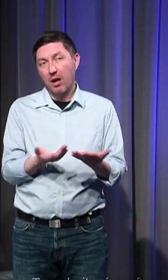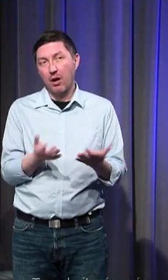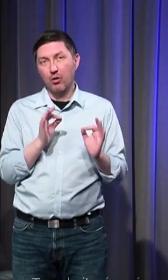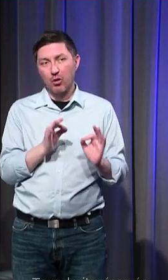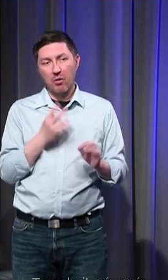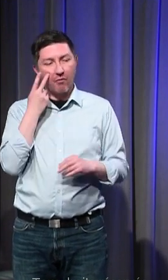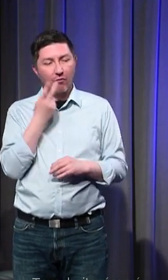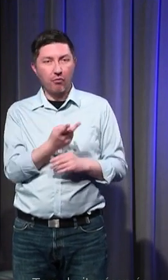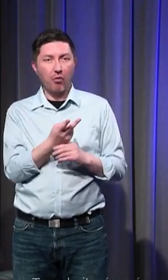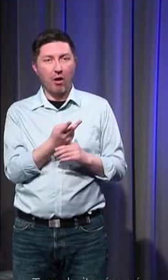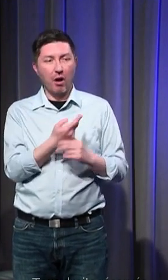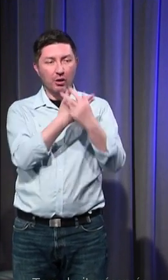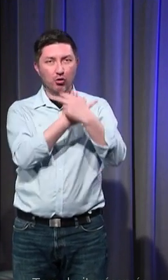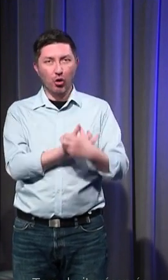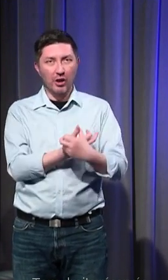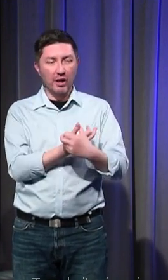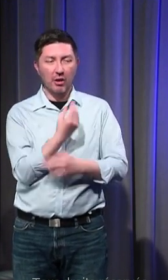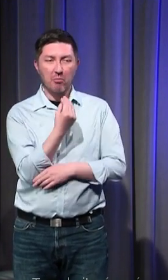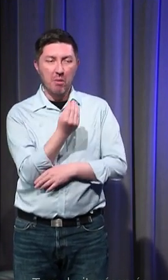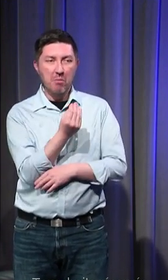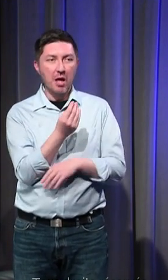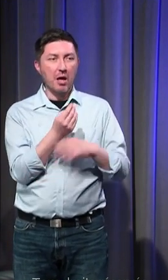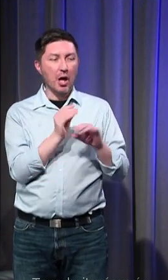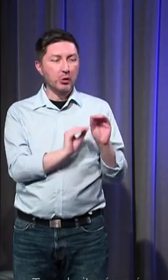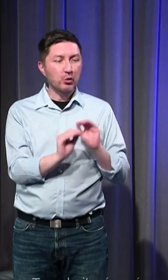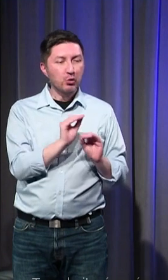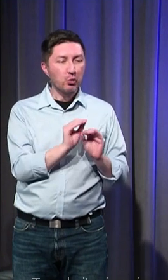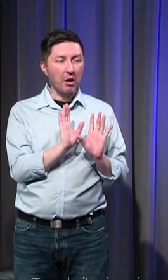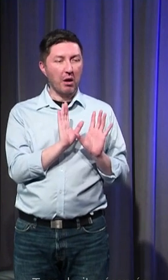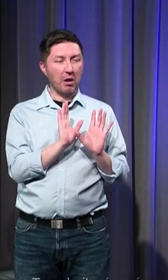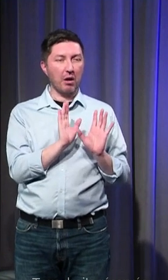soins avec les soins faits autour des sépultures